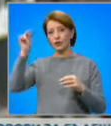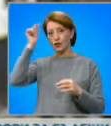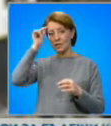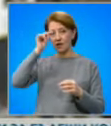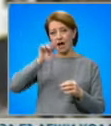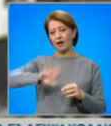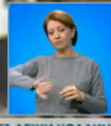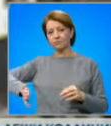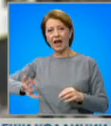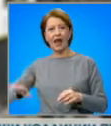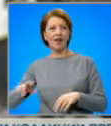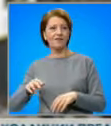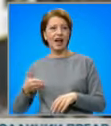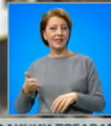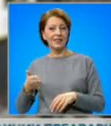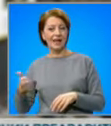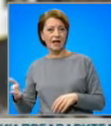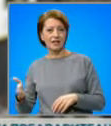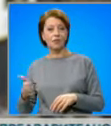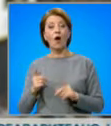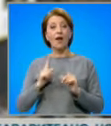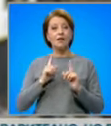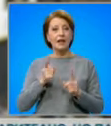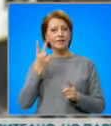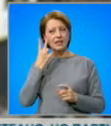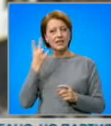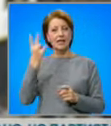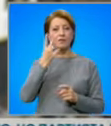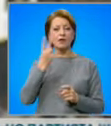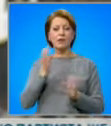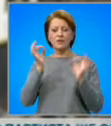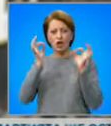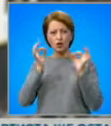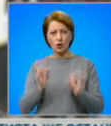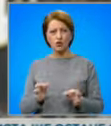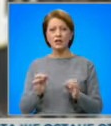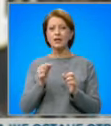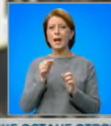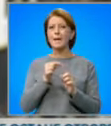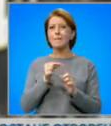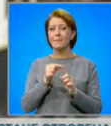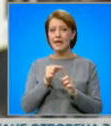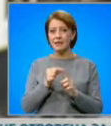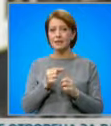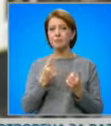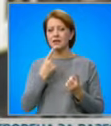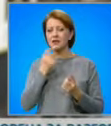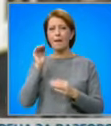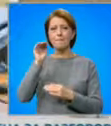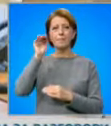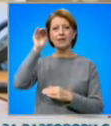изтои в дясно, където според мен трябва да се споразумеем за точните принципи на едно бъдещо коалиционно